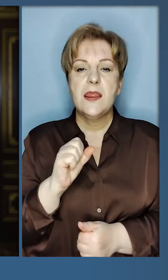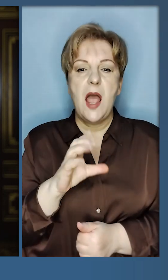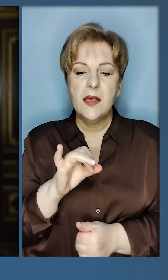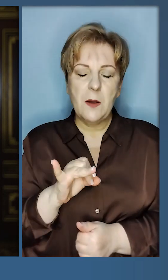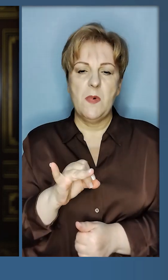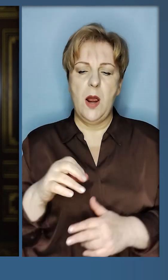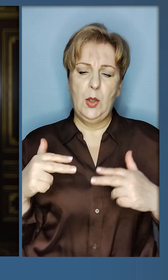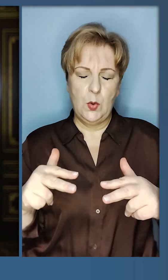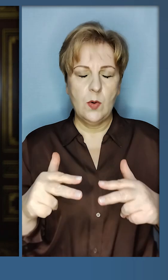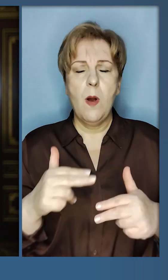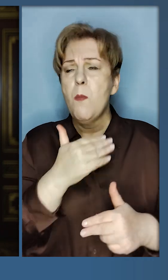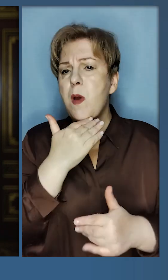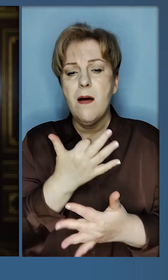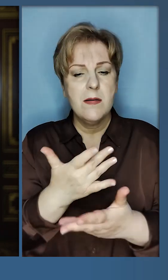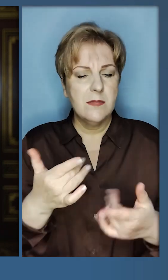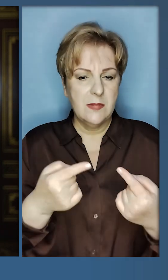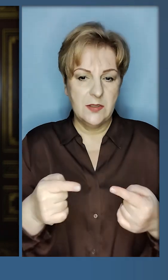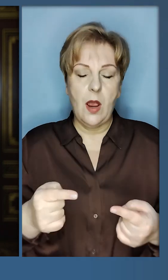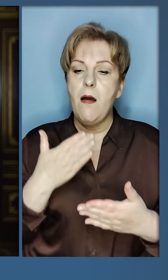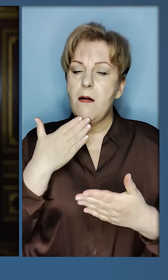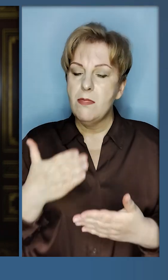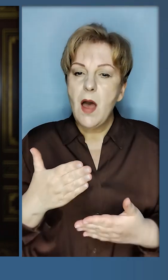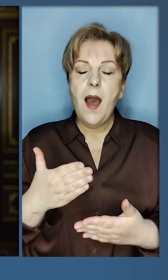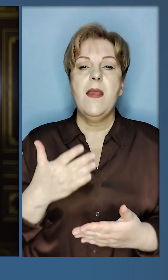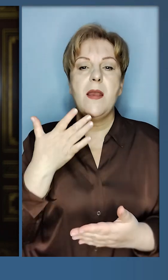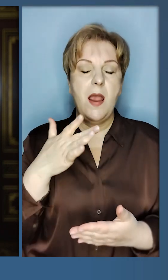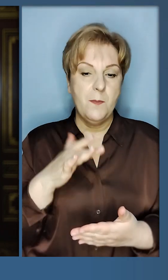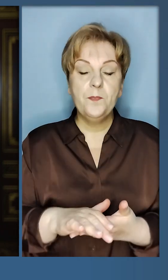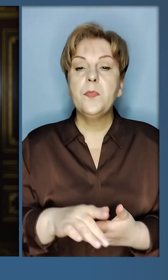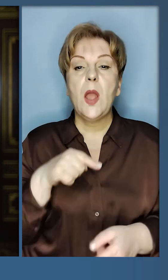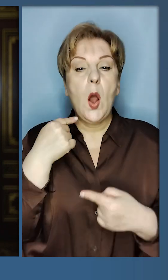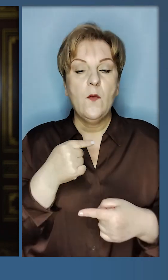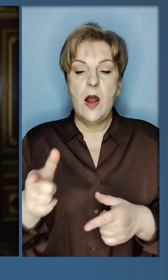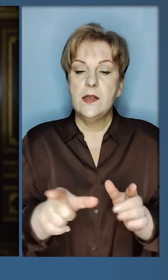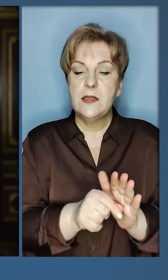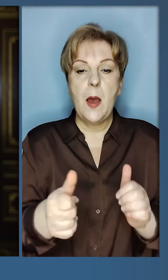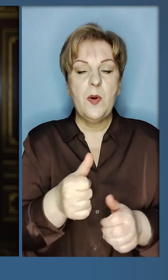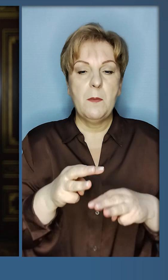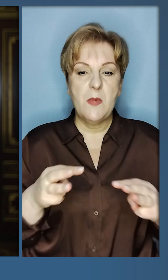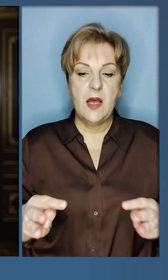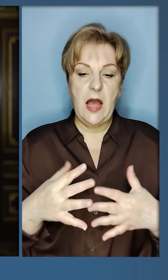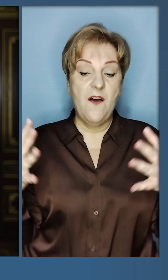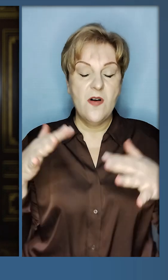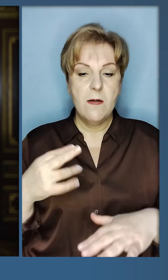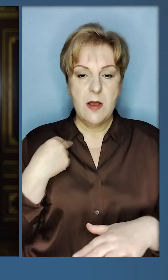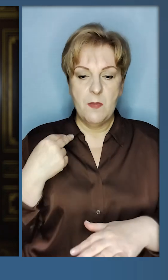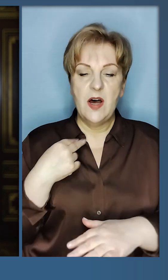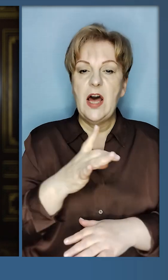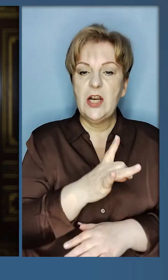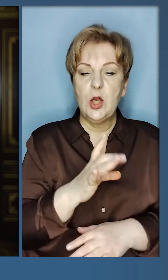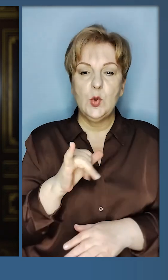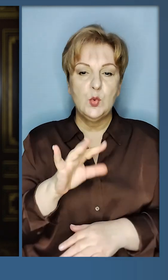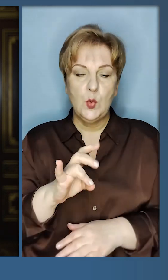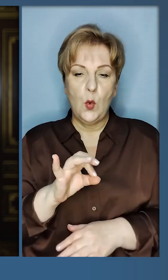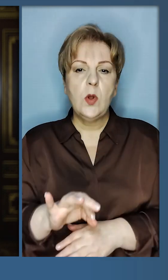і багато усього іншого. Дякую, Америко. Говорив із прем'єр-міністром Великої Британії Ріші Сунаком, як і